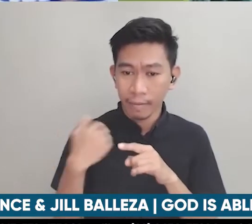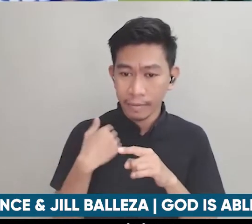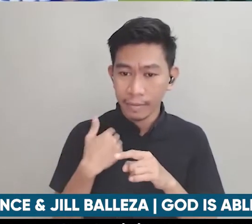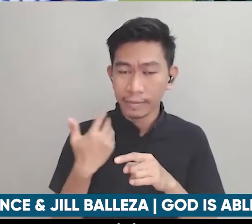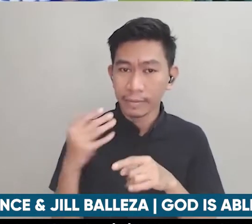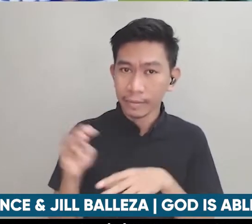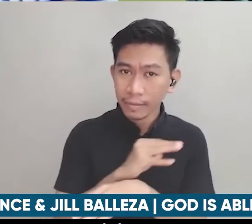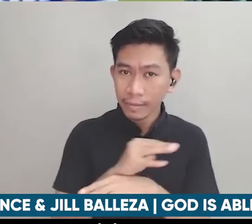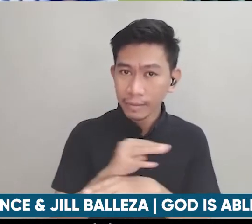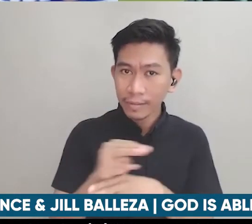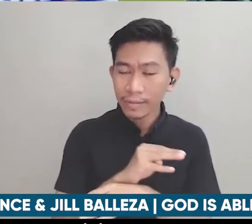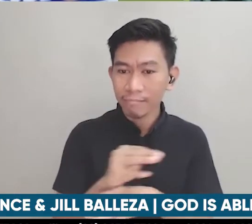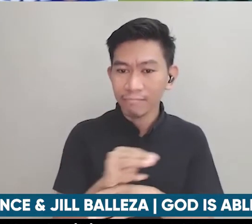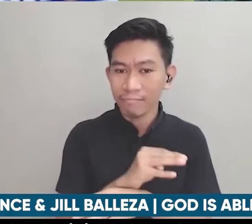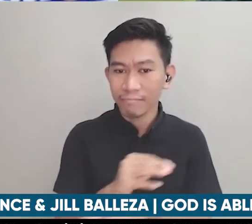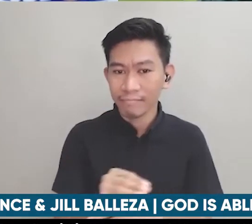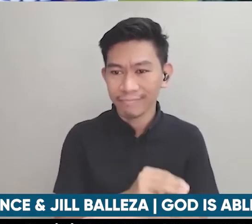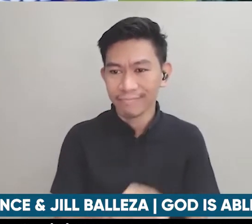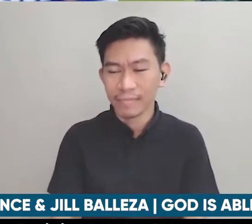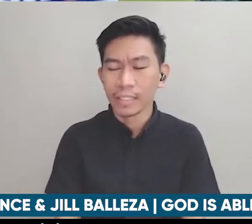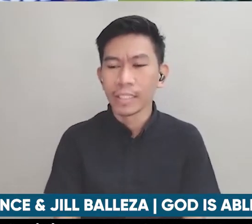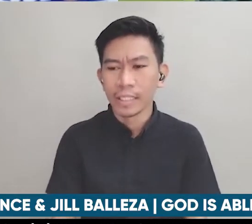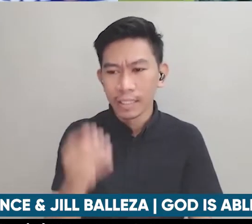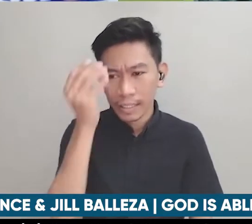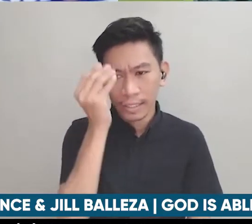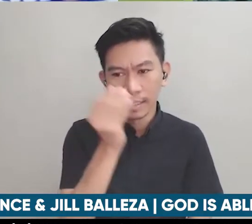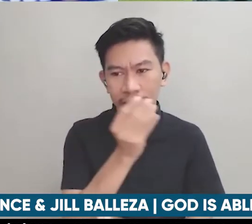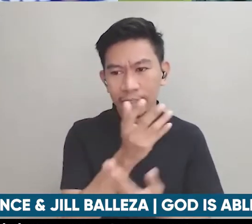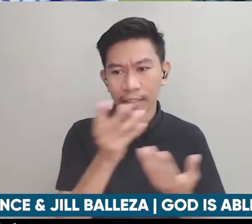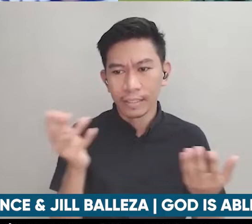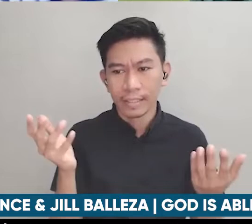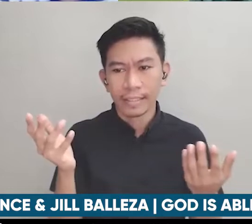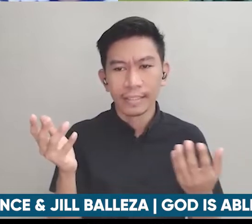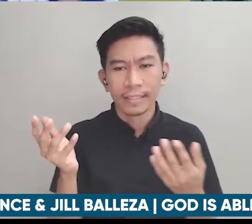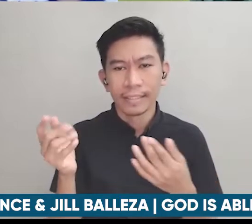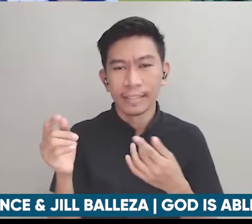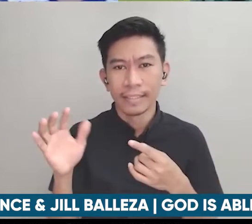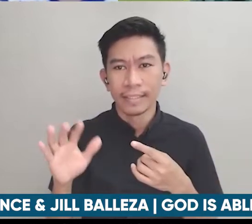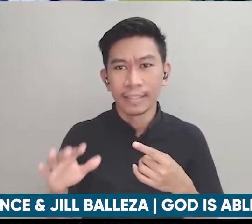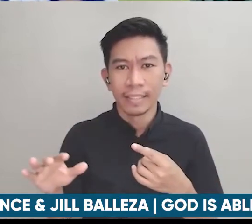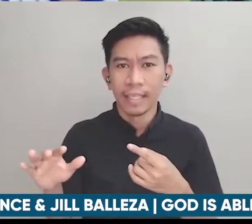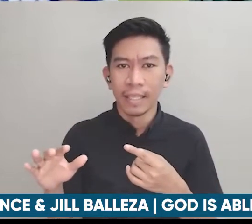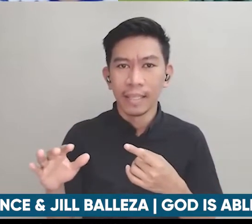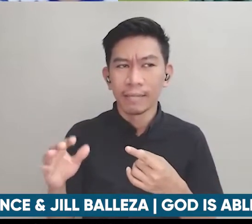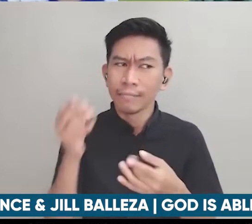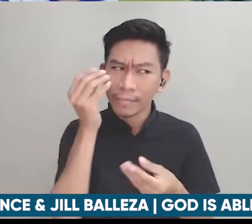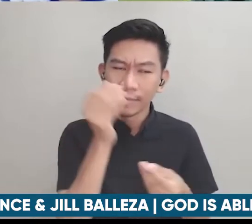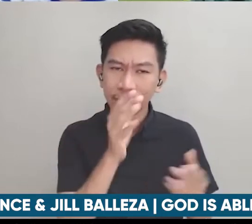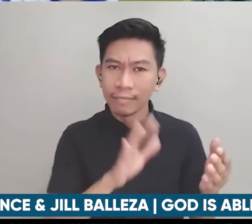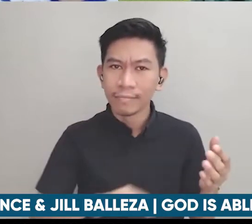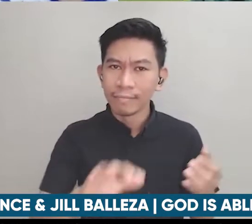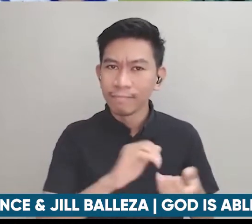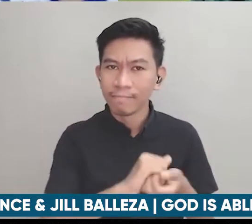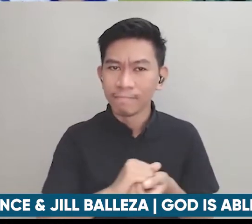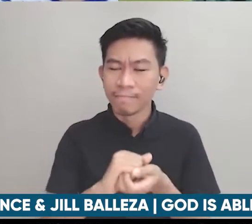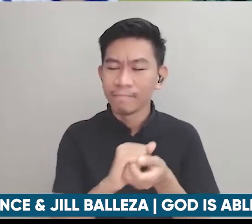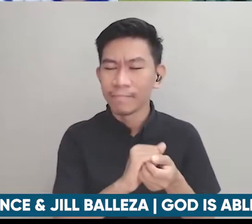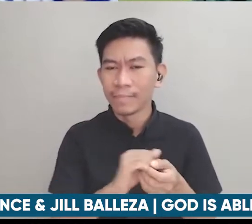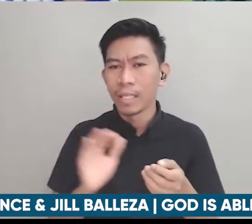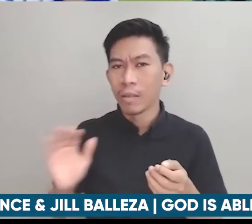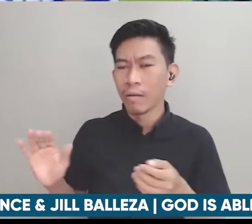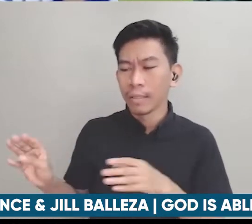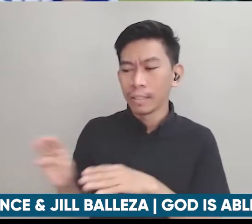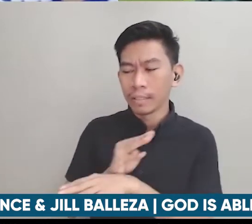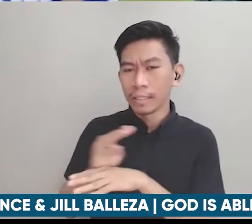ikwento nyo sa ating mga kaagapay ano itong ministries plural na pala na pinag-alove ni Lord sa inyo at